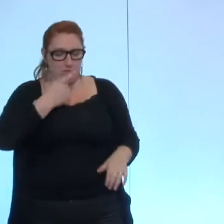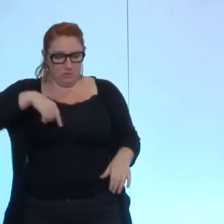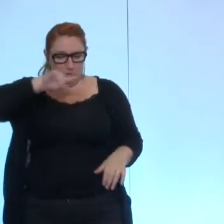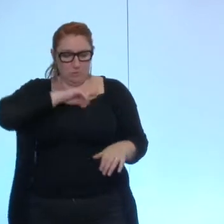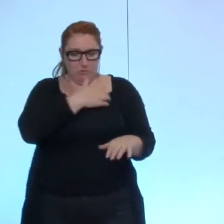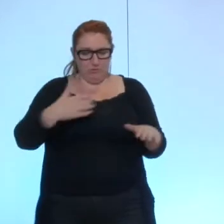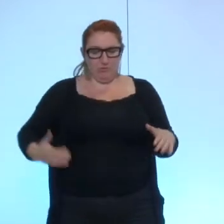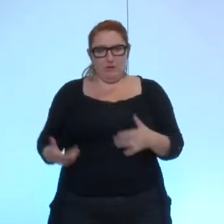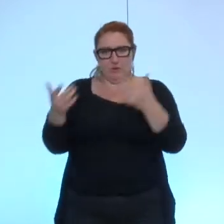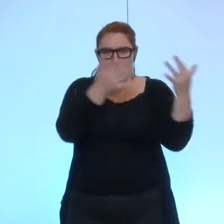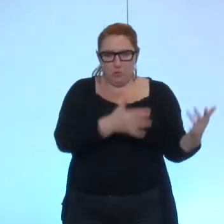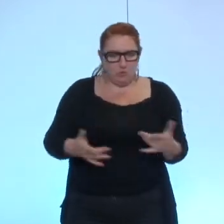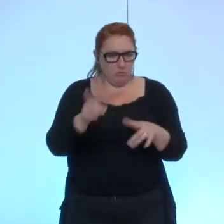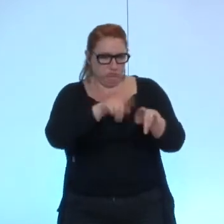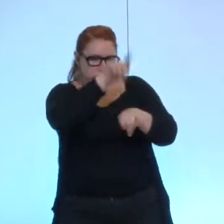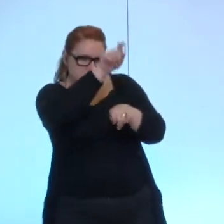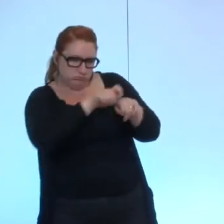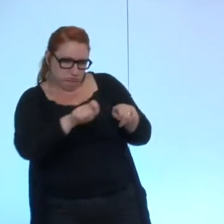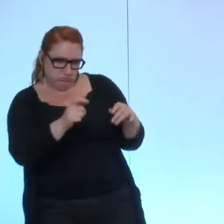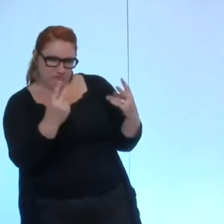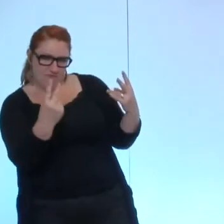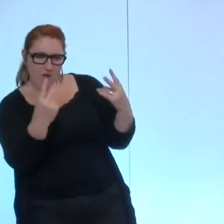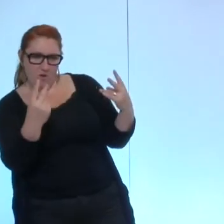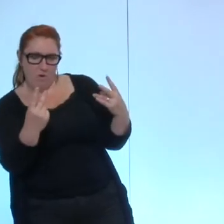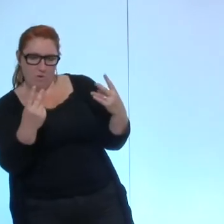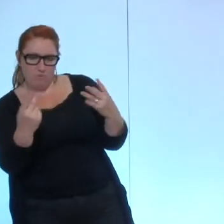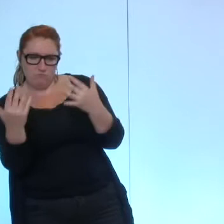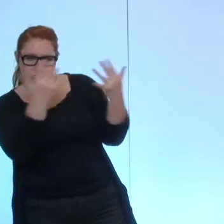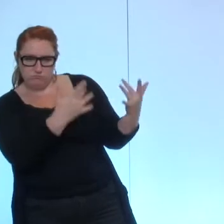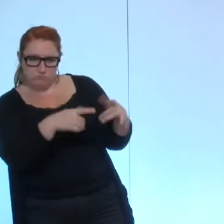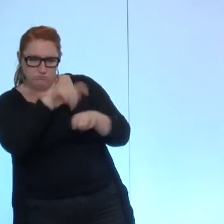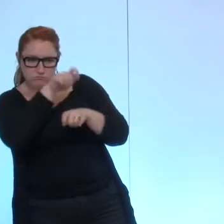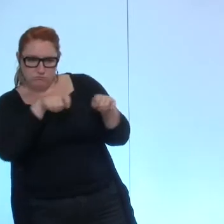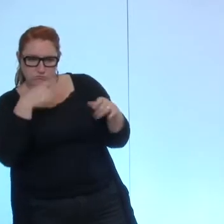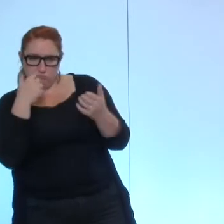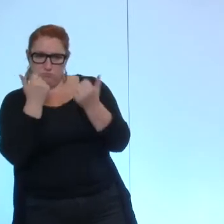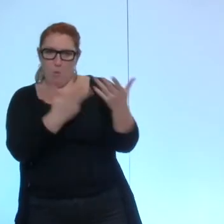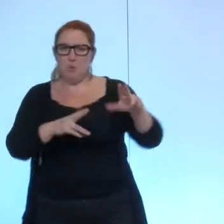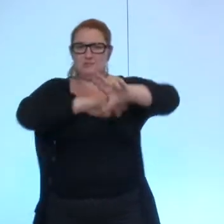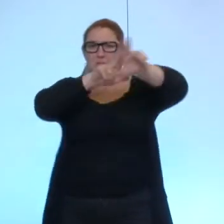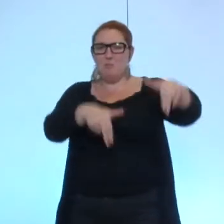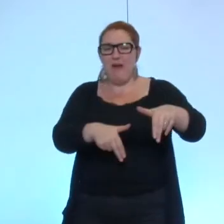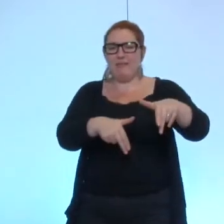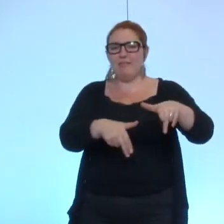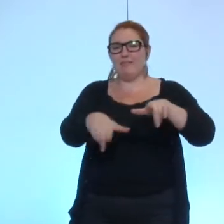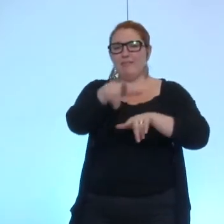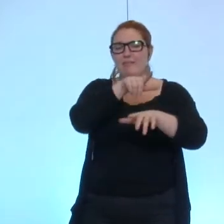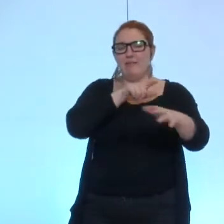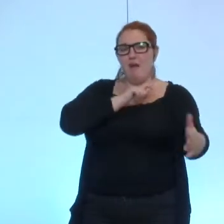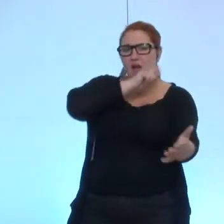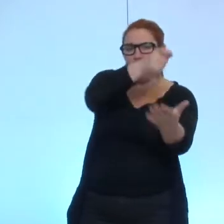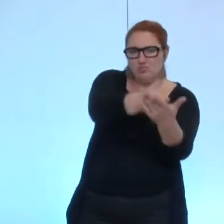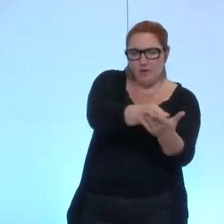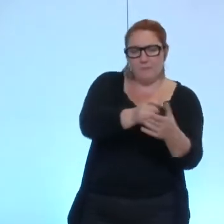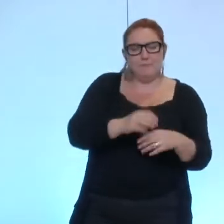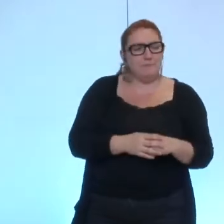de la valeur du bien et bien propose ce rachat du bail sachez que ce rachat